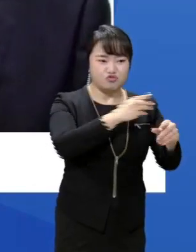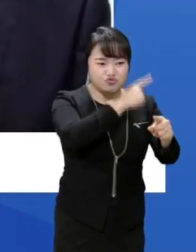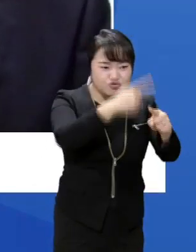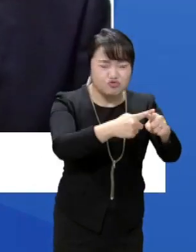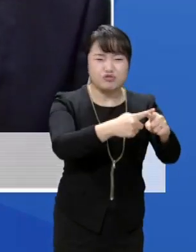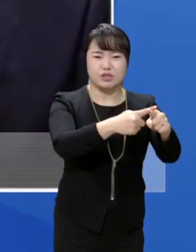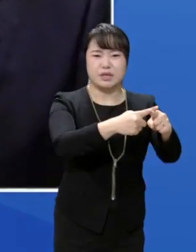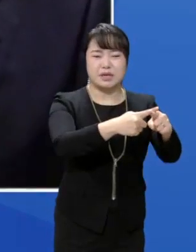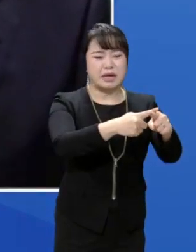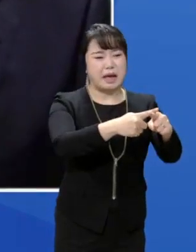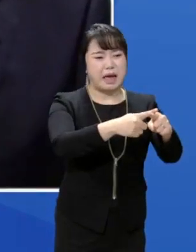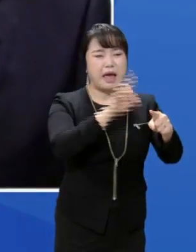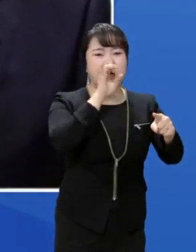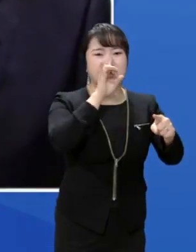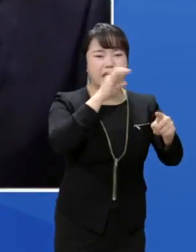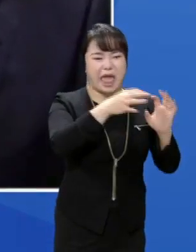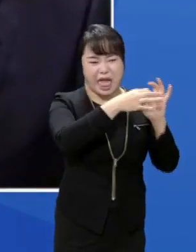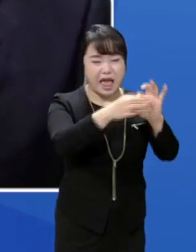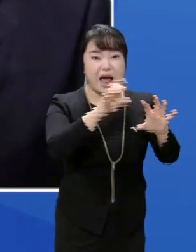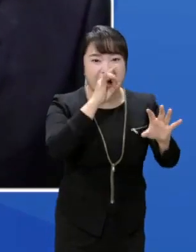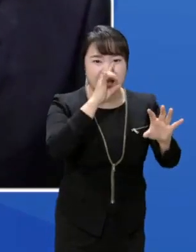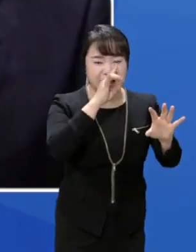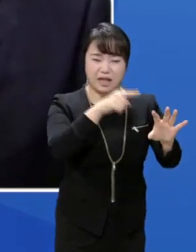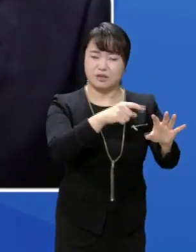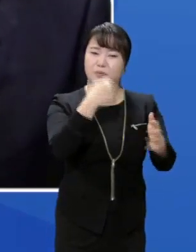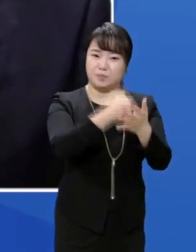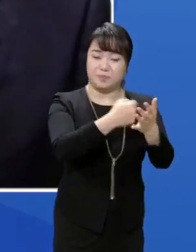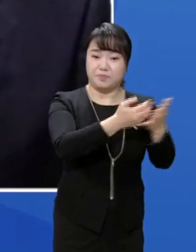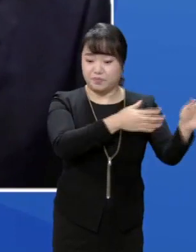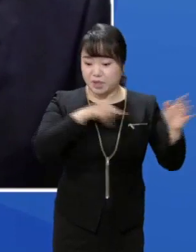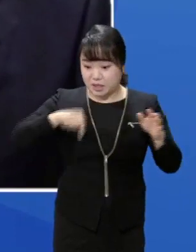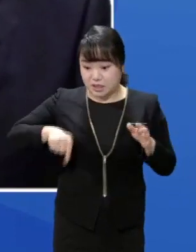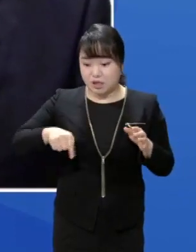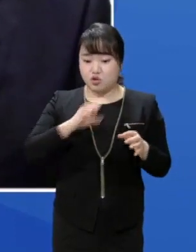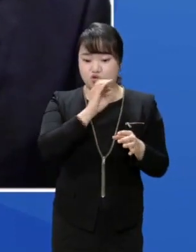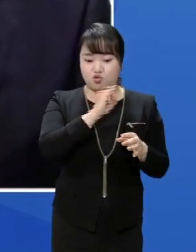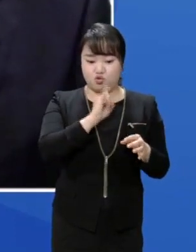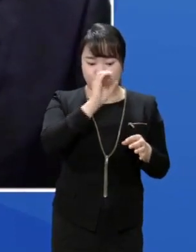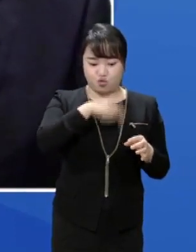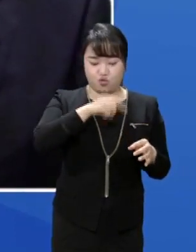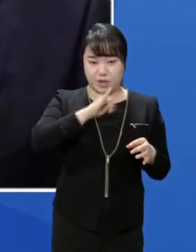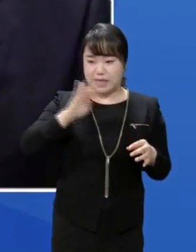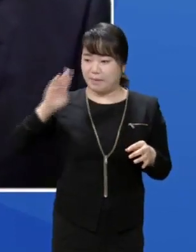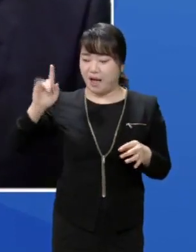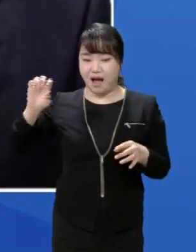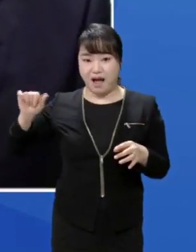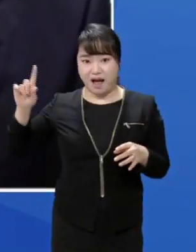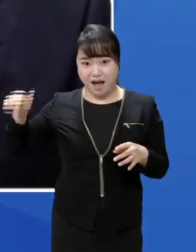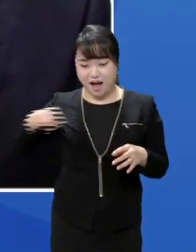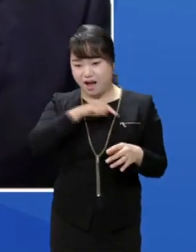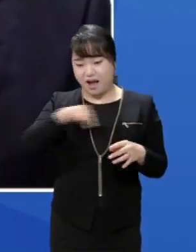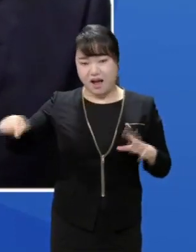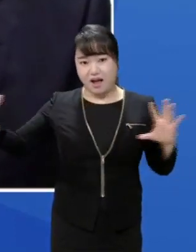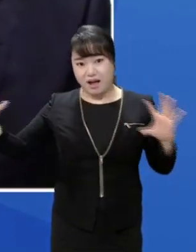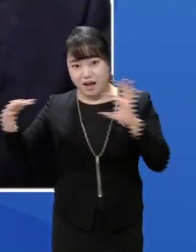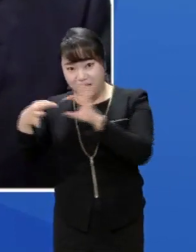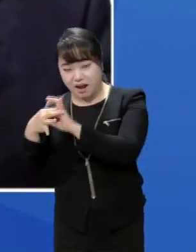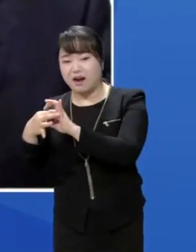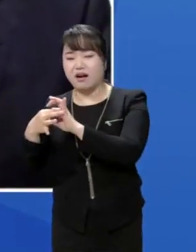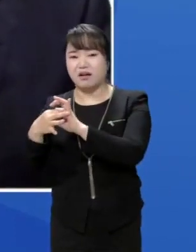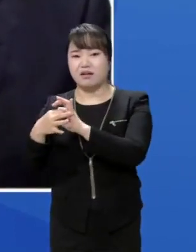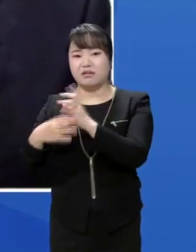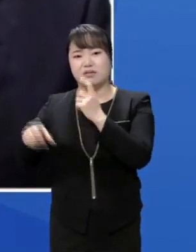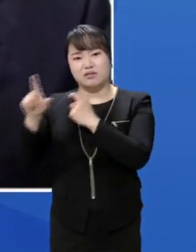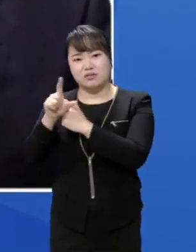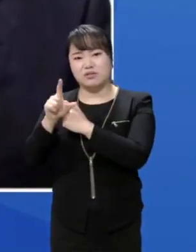번째는 방학역 1호선과 연결됩니다. 그러면 1호선과 경전철의 연결에 따른 추가 수요가